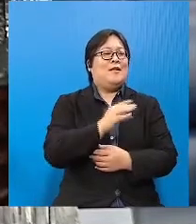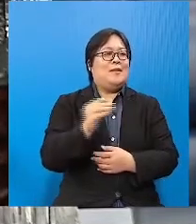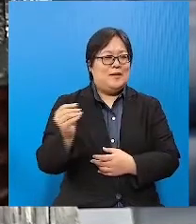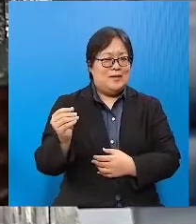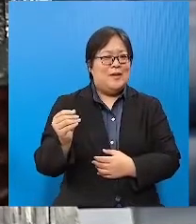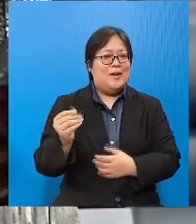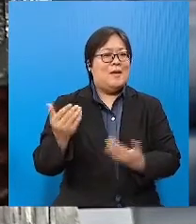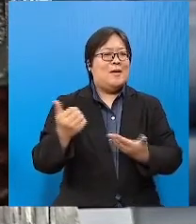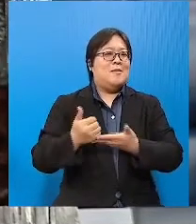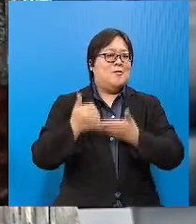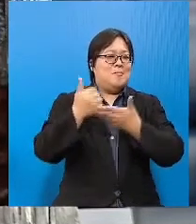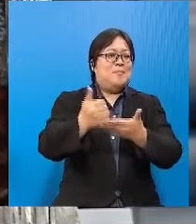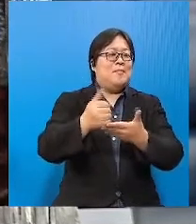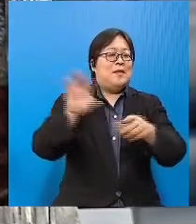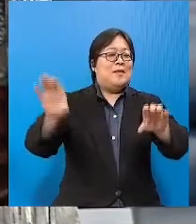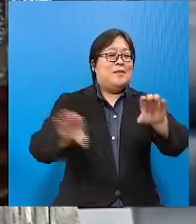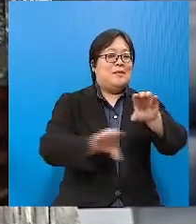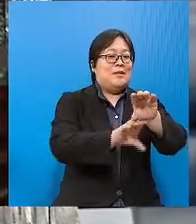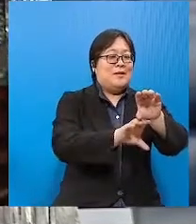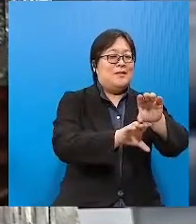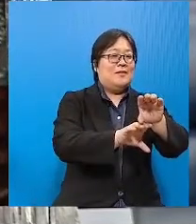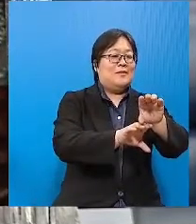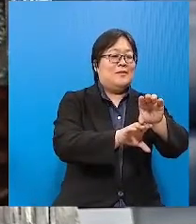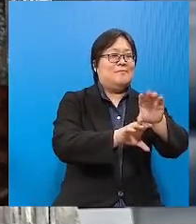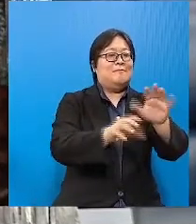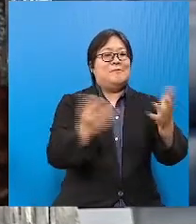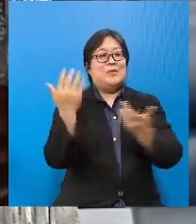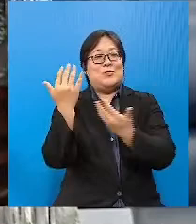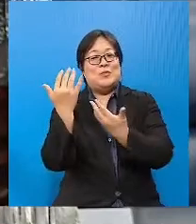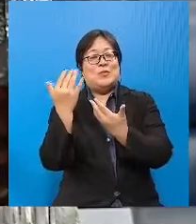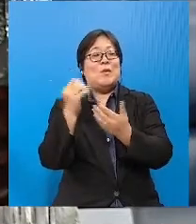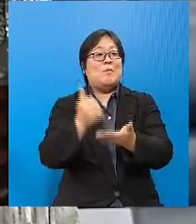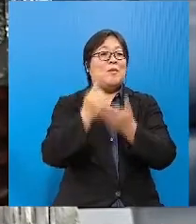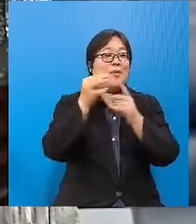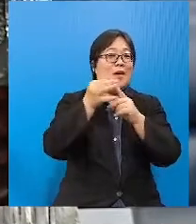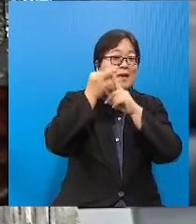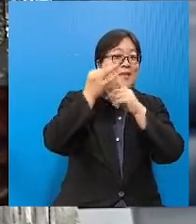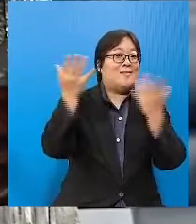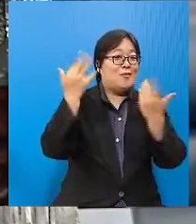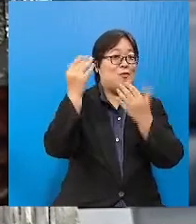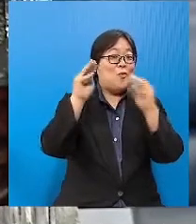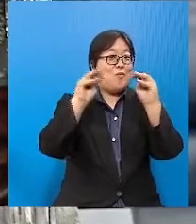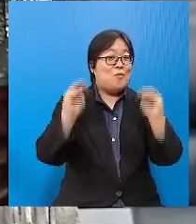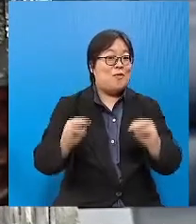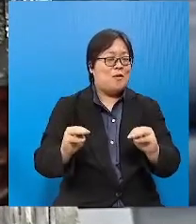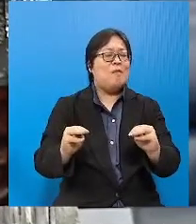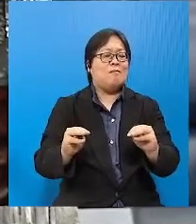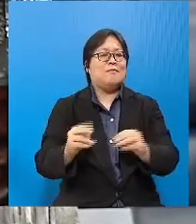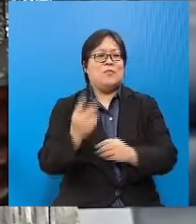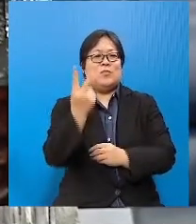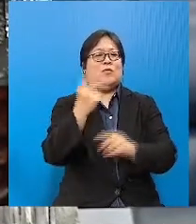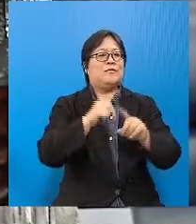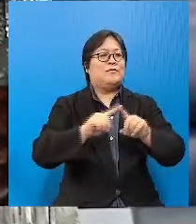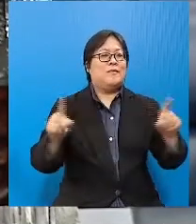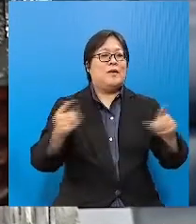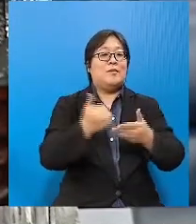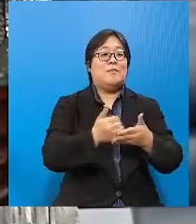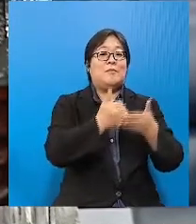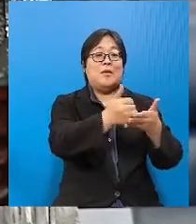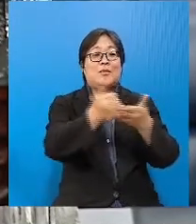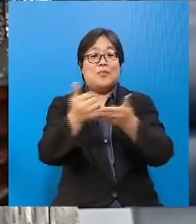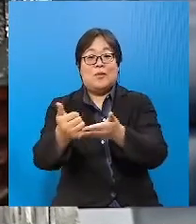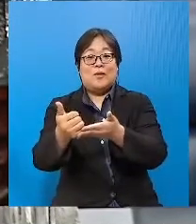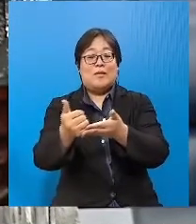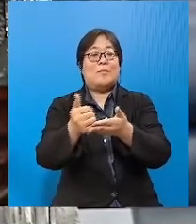bentuan subsidi tunggu, bentuan khas tunggu musim ada merupakan dua bentuan yang dibuat